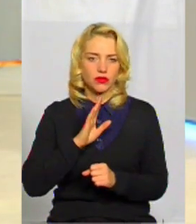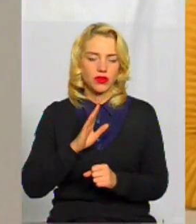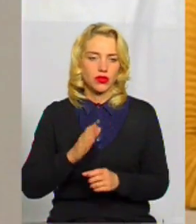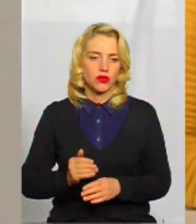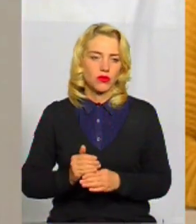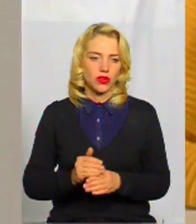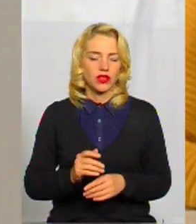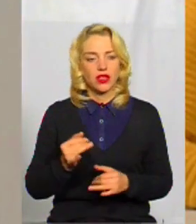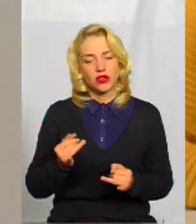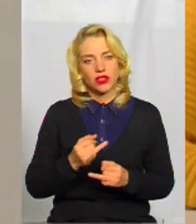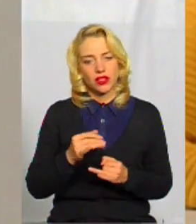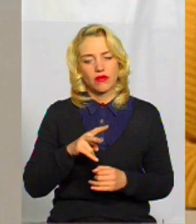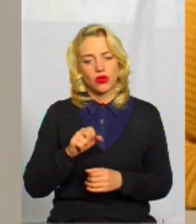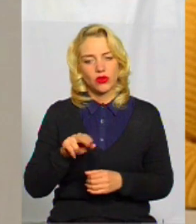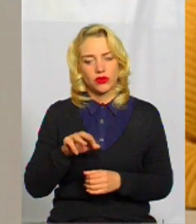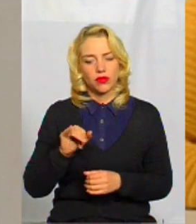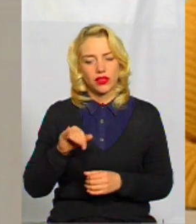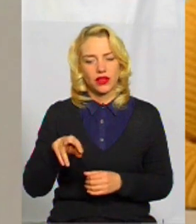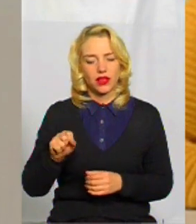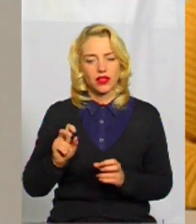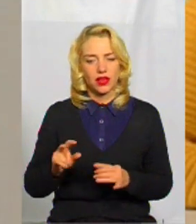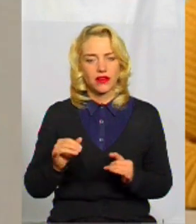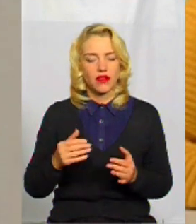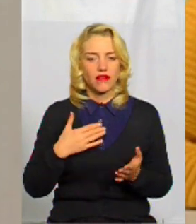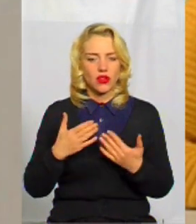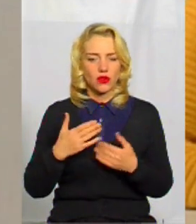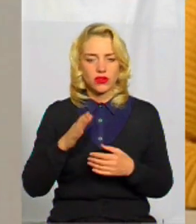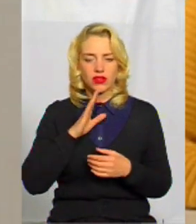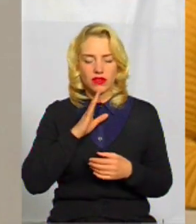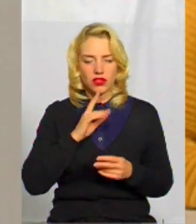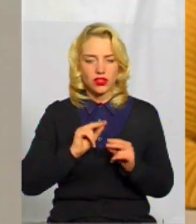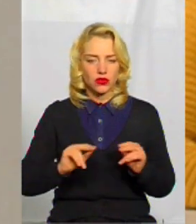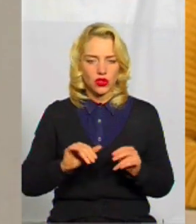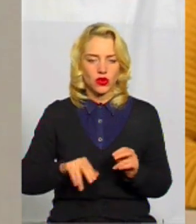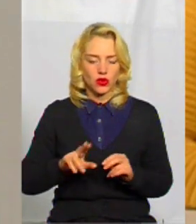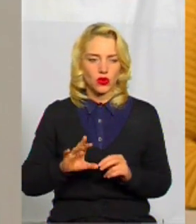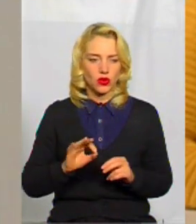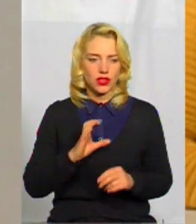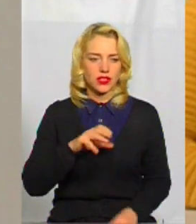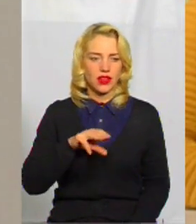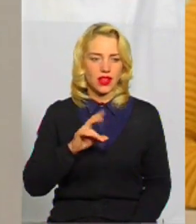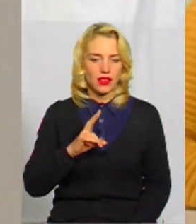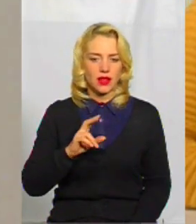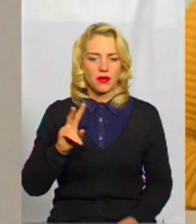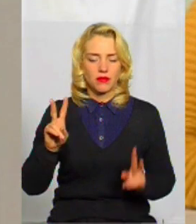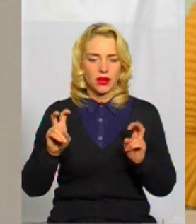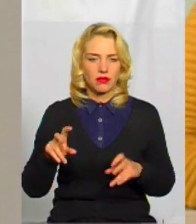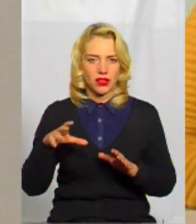Пані Людмила, а цікаво, як відносяться дівчата, учениці у вашому ліцеї до STEM-предметів, в тому числі і до хімії?